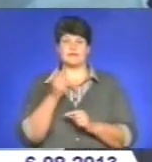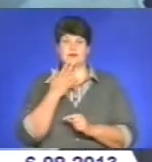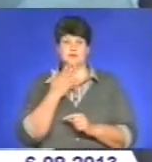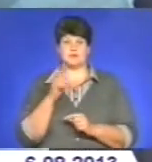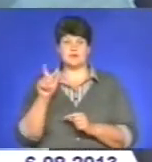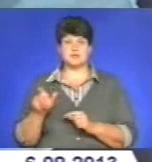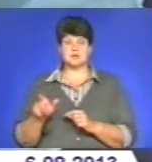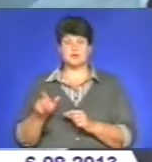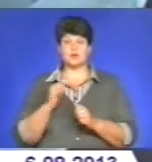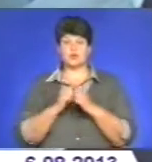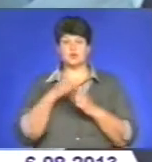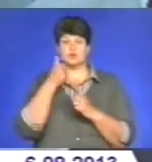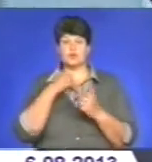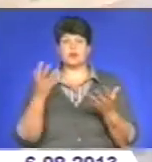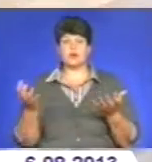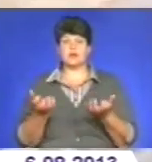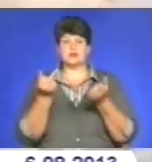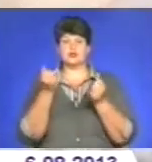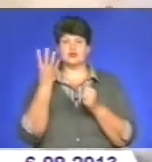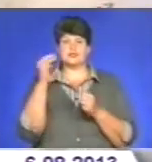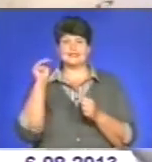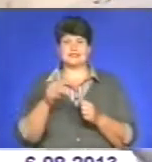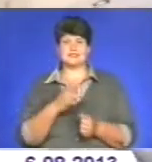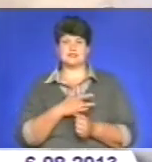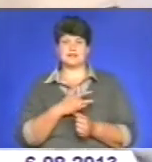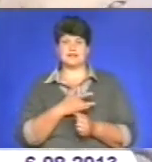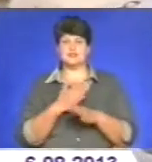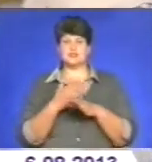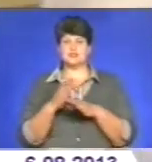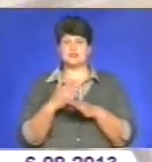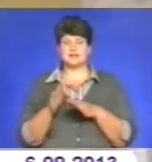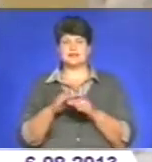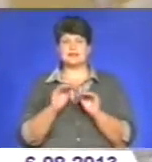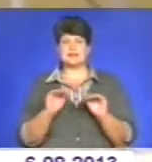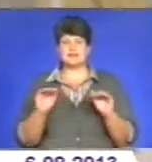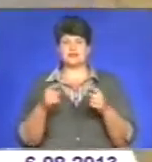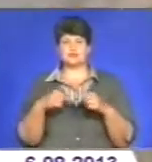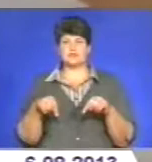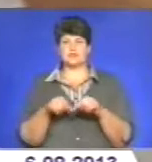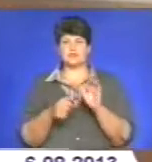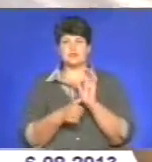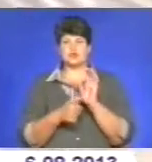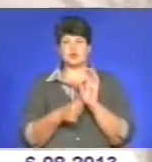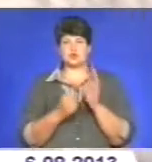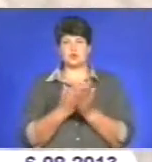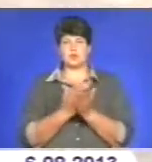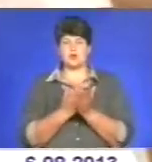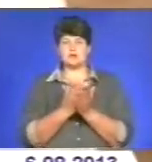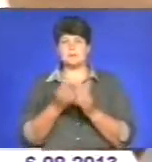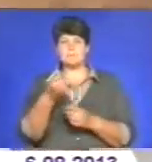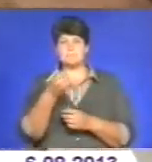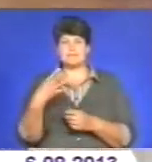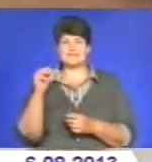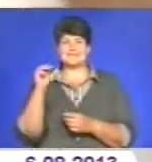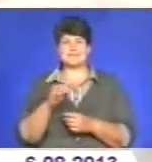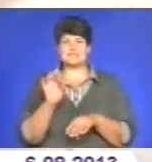Щороку лікарі рятують близько 4 тисяч сердець. Частка дитячого відділення становить до 600 операцій. 15 тисяч